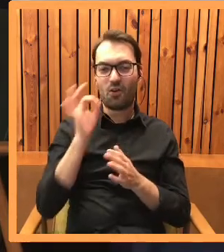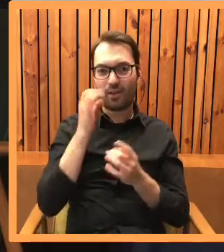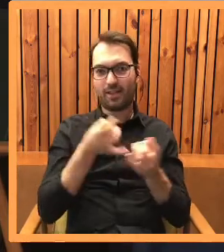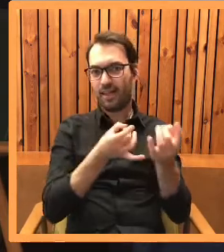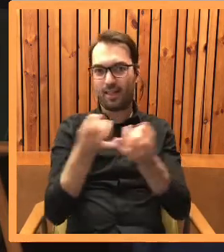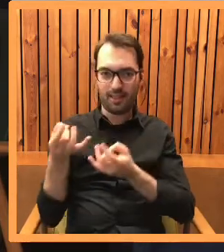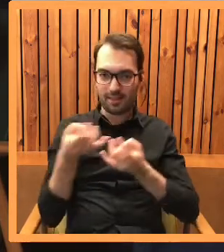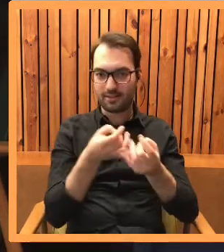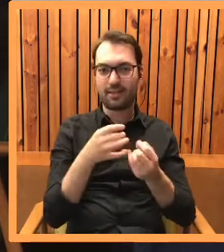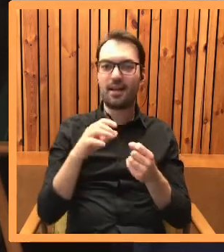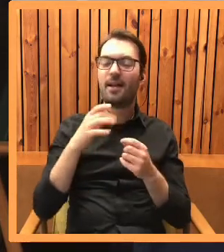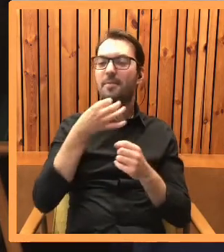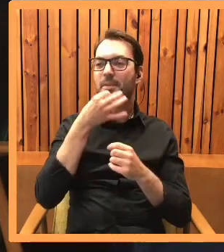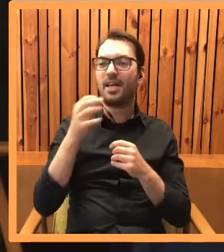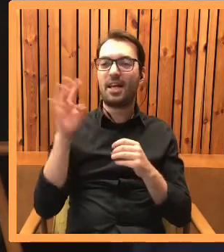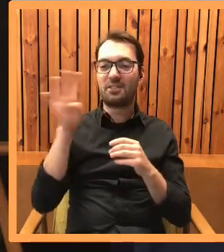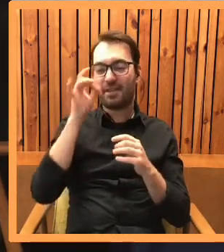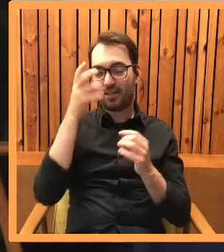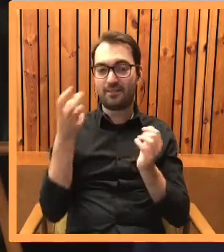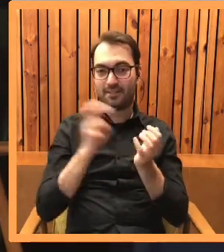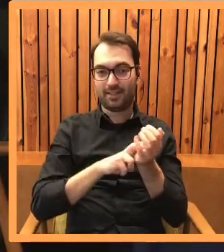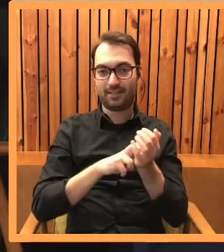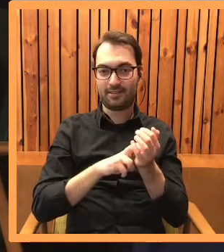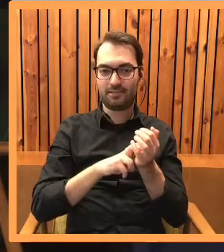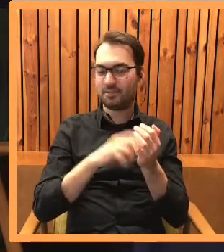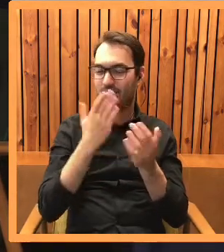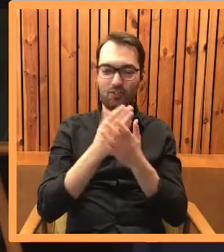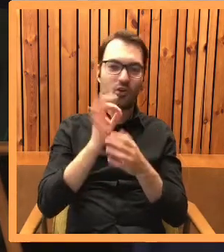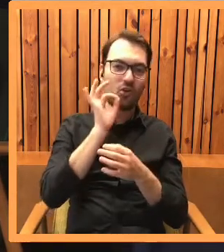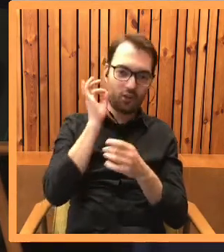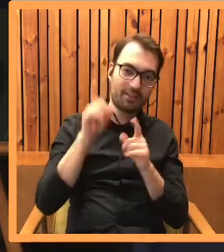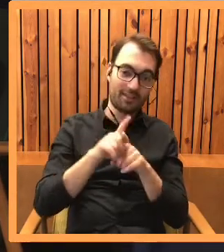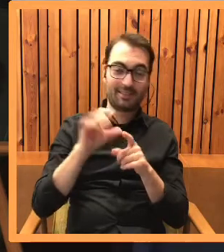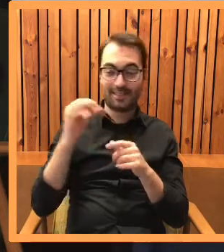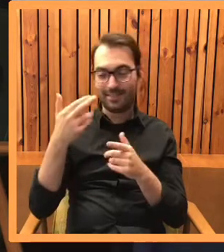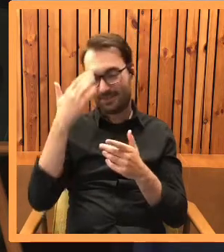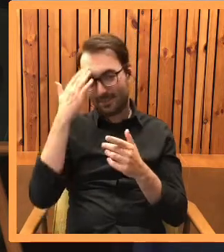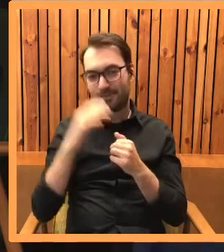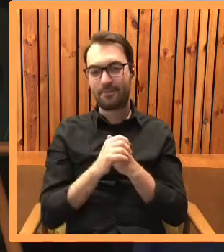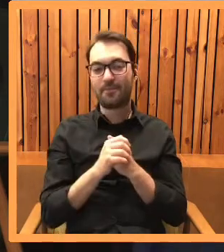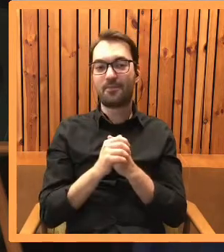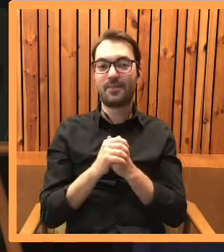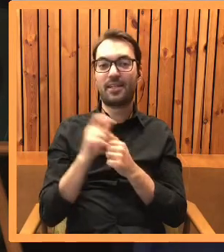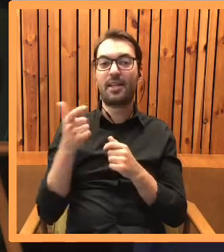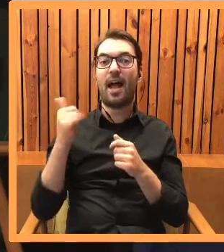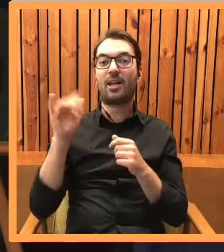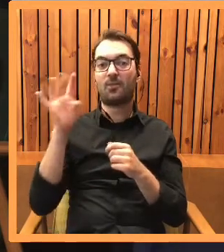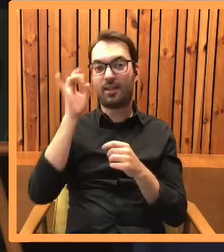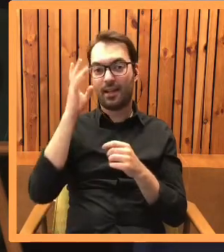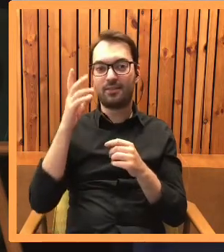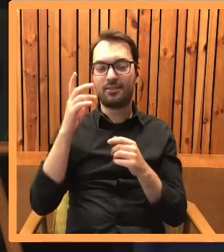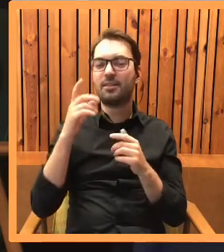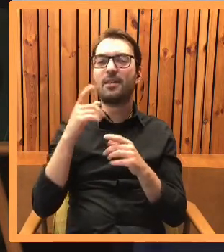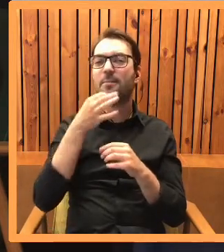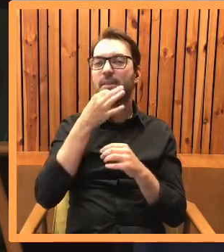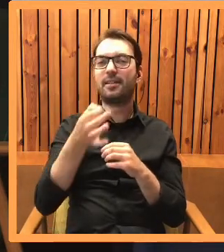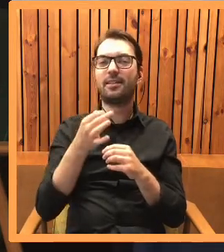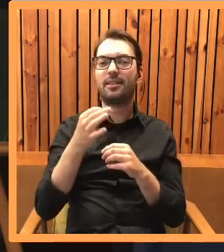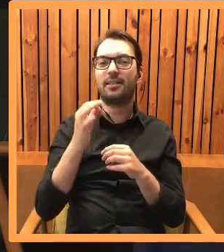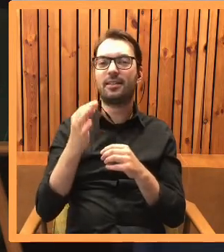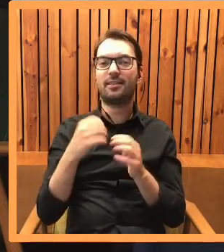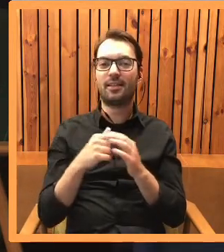takim razie, czy kiedy już zostajesz obudzona o czwartej nad ranem, teraz też z różnych względów, nie tylko koci, to jest ten moment, kiedy siadasz właśnie. Gdzie są te twoje takie